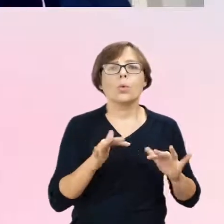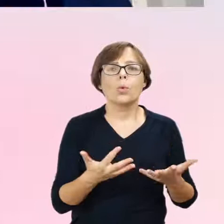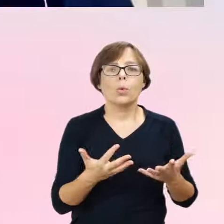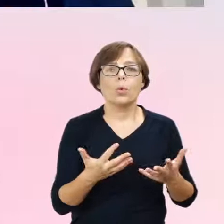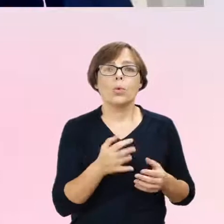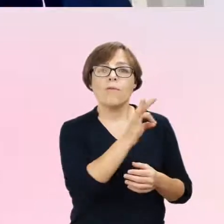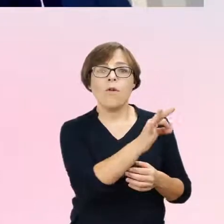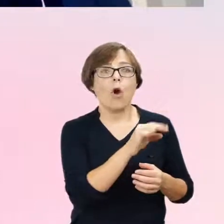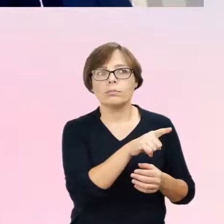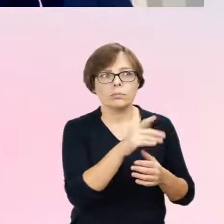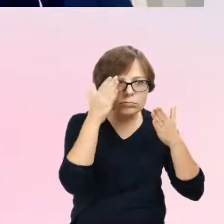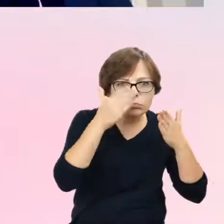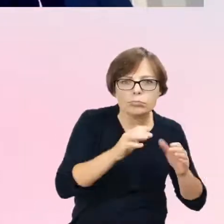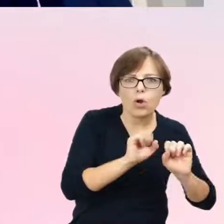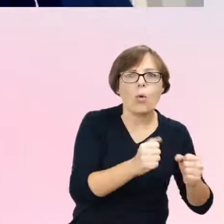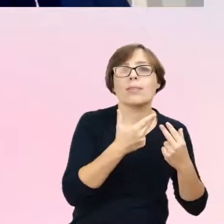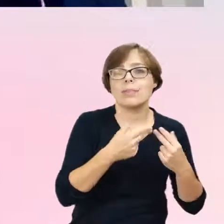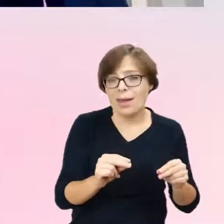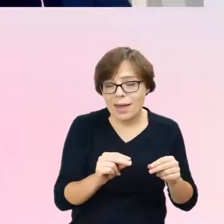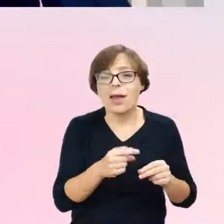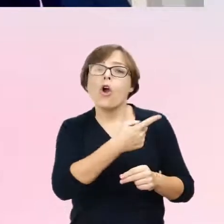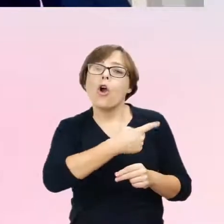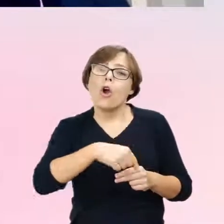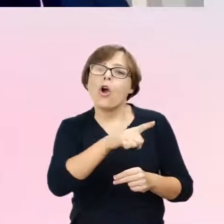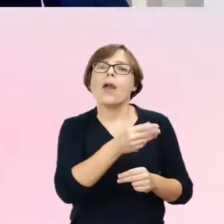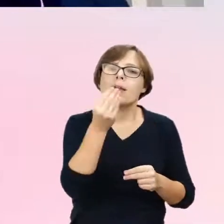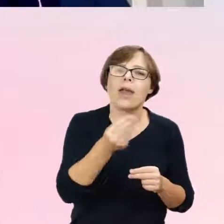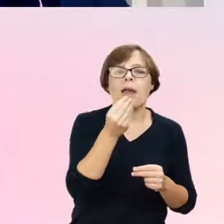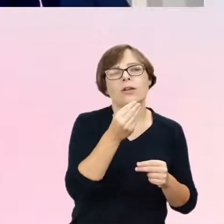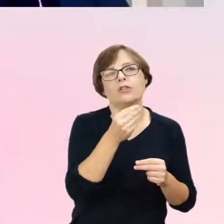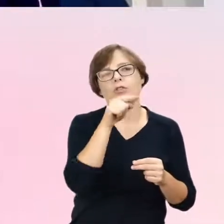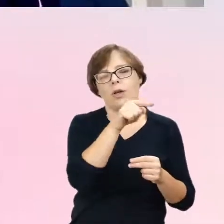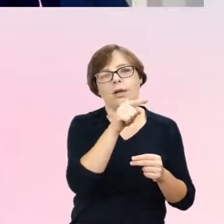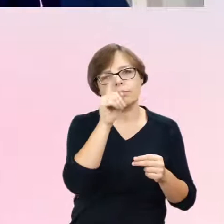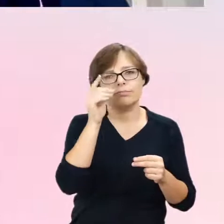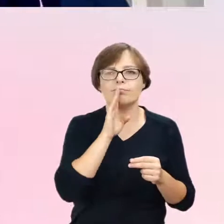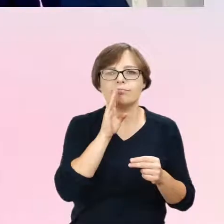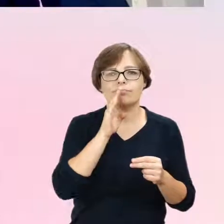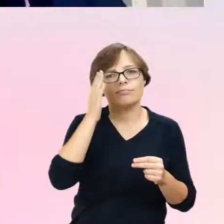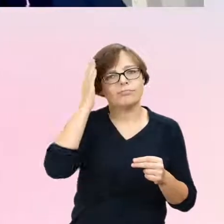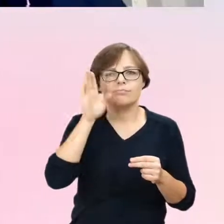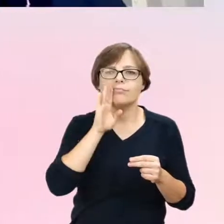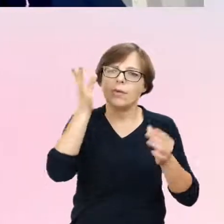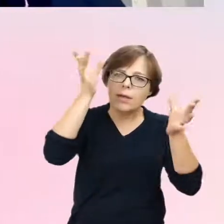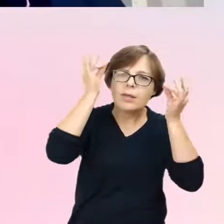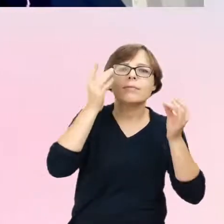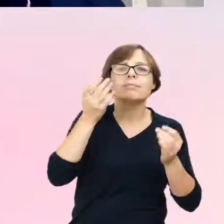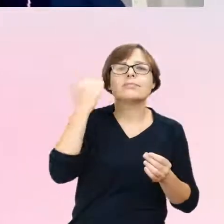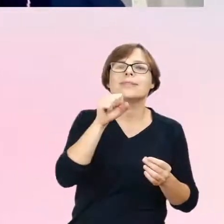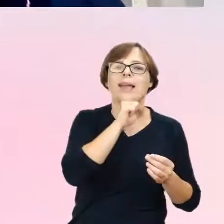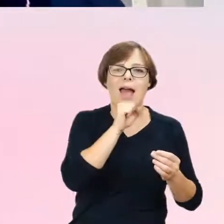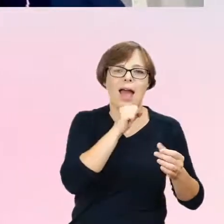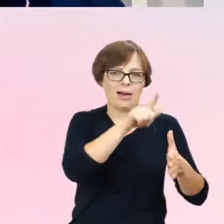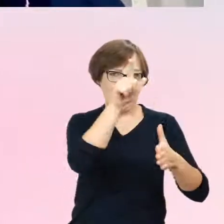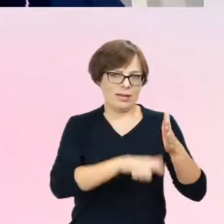działania, oni jeszcze są w tym poprzednim rozumieniu. Zobaczmy